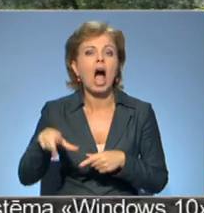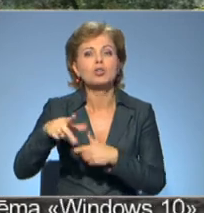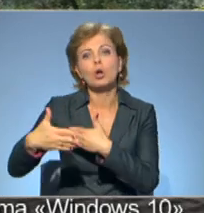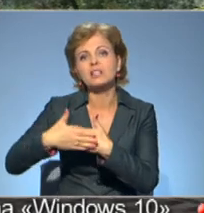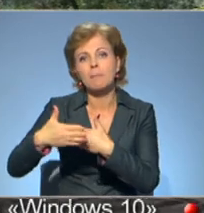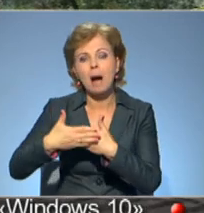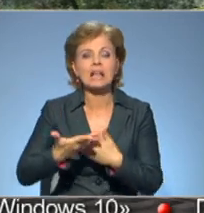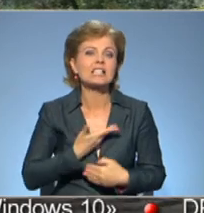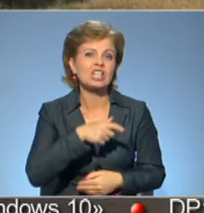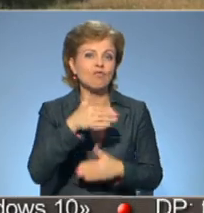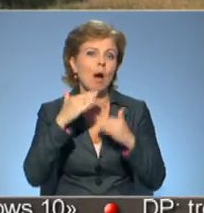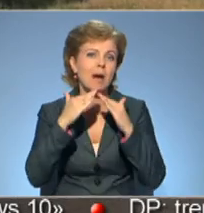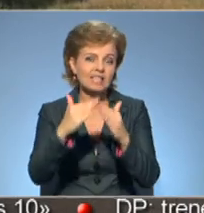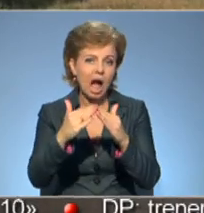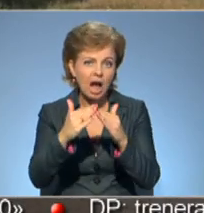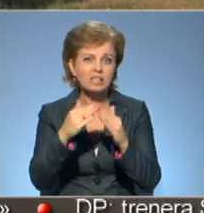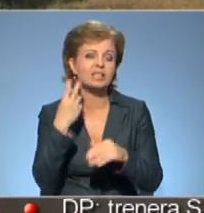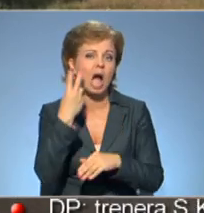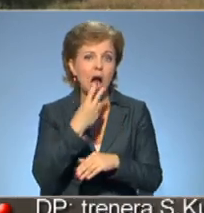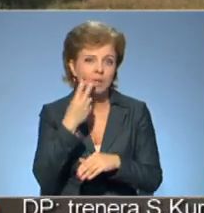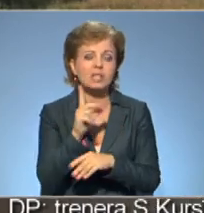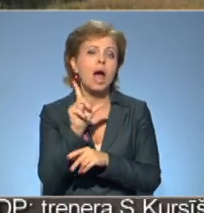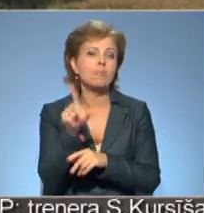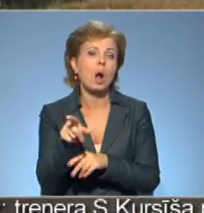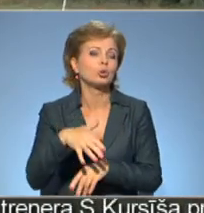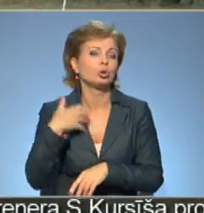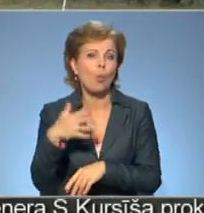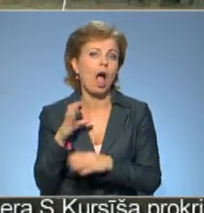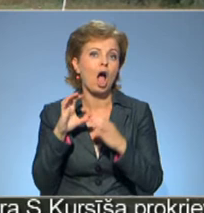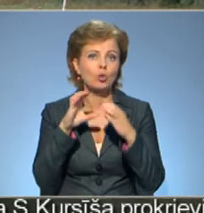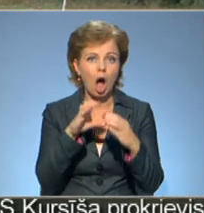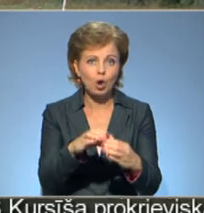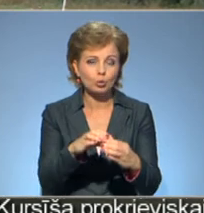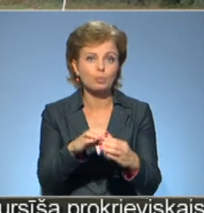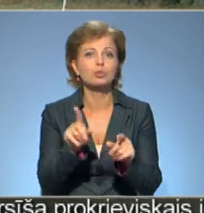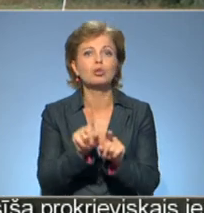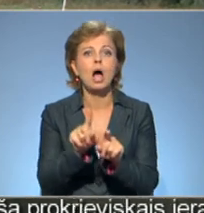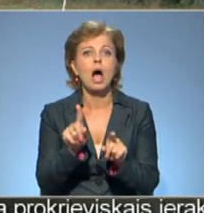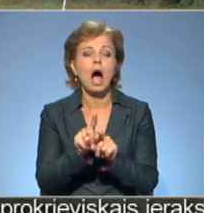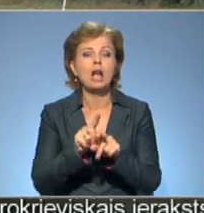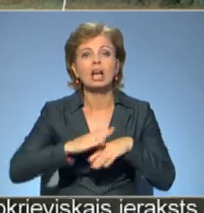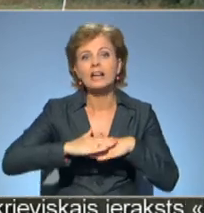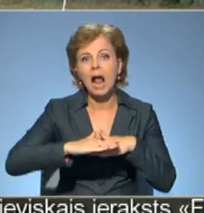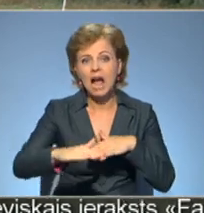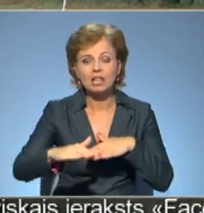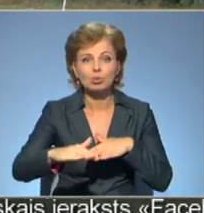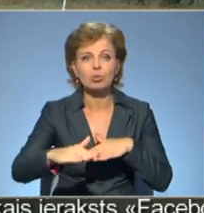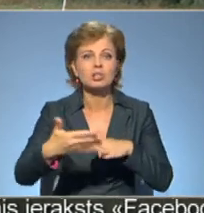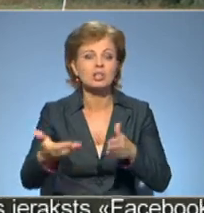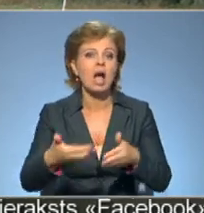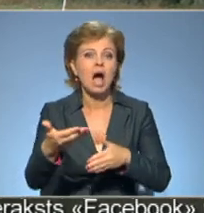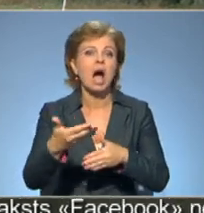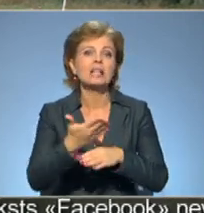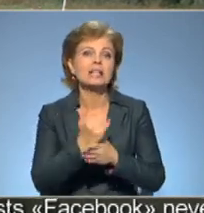ēkas zemnieku saimniecības, rudenī pa šo ceļu brauc skolē no autobuses. Noiet greideris pa ceļu un izgreiderē un